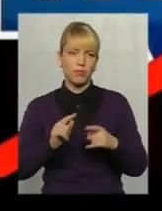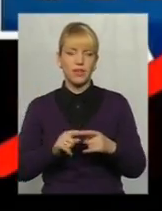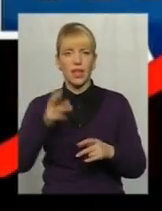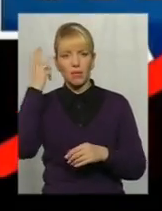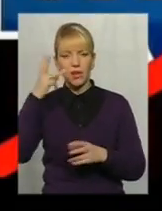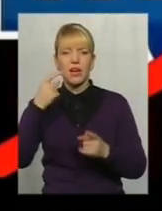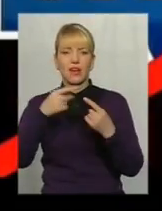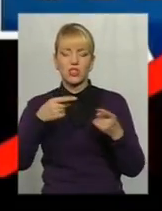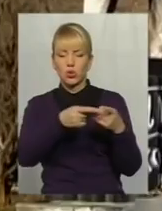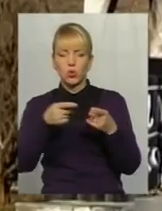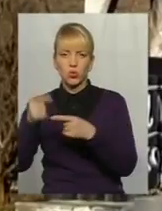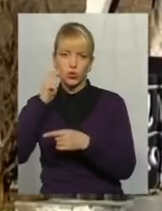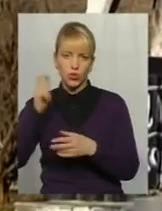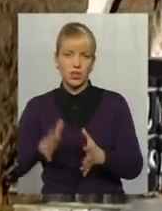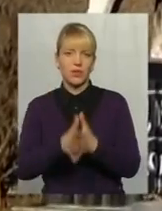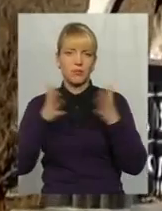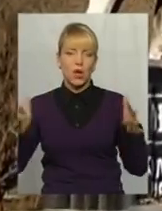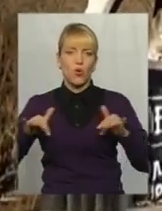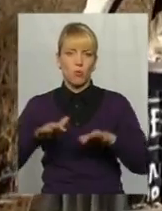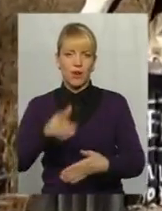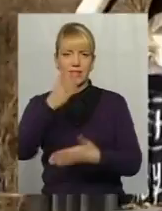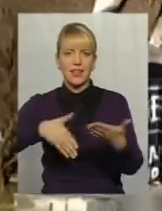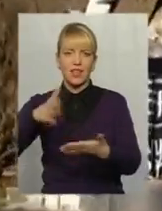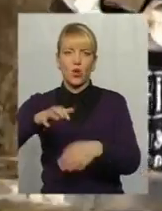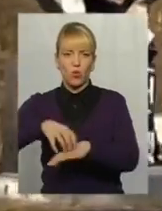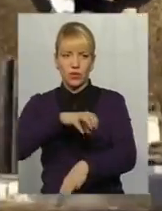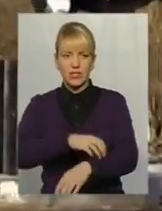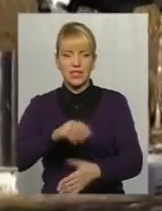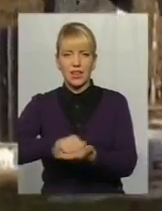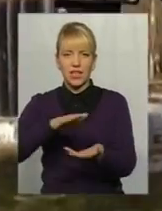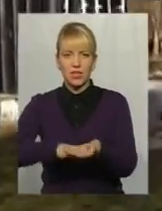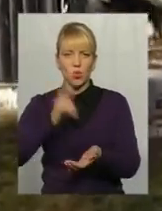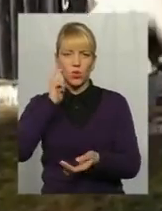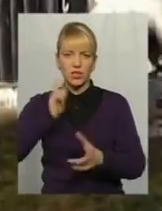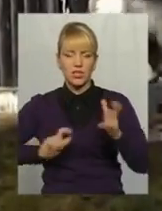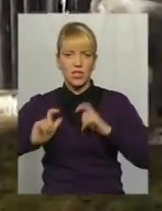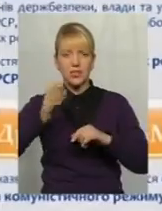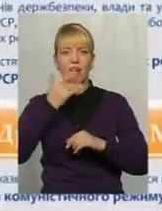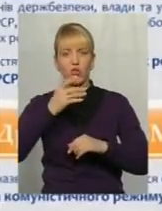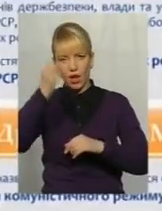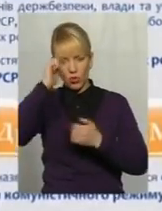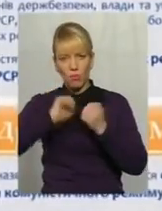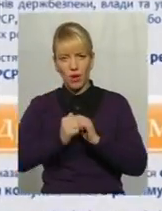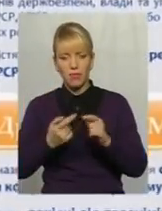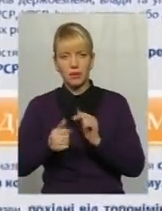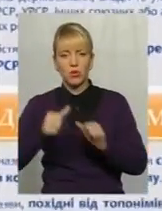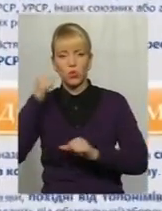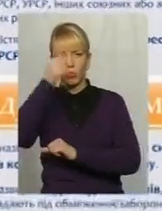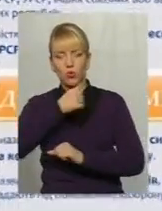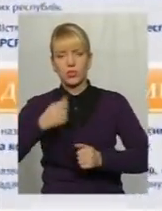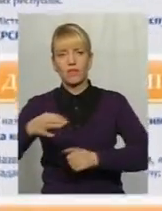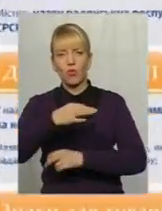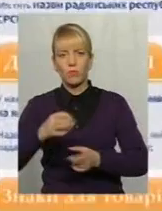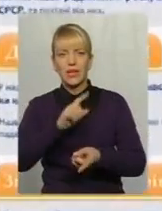України, триває широкомасштабна кампанія з декомунізацією. За даними Українського інституту національної пам'яті, минулого року в